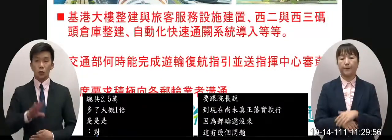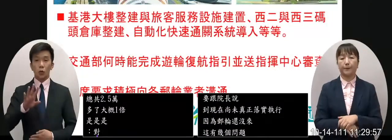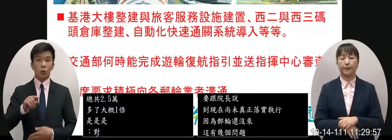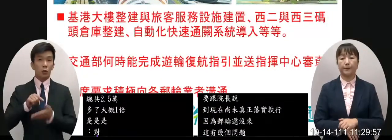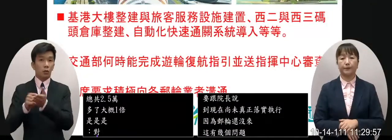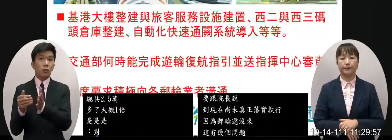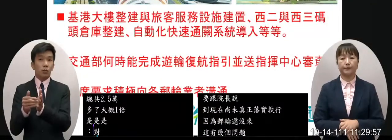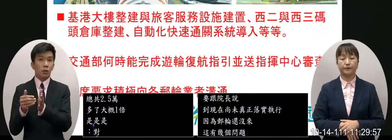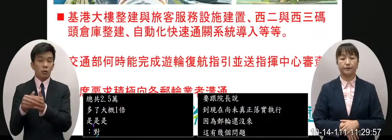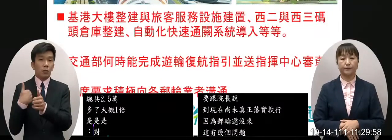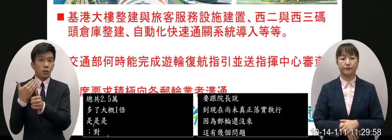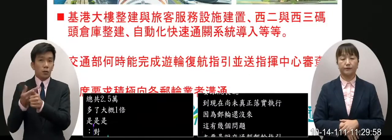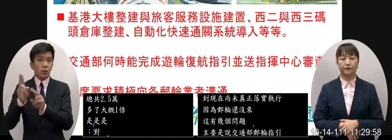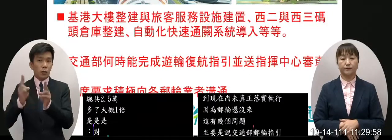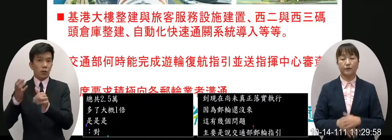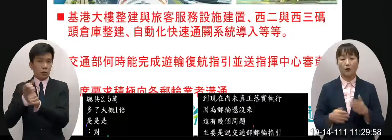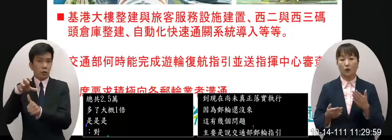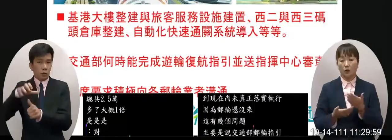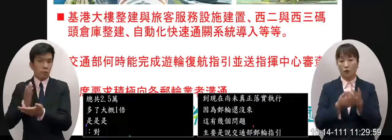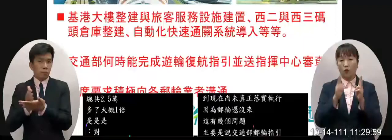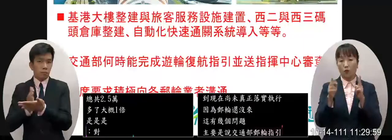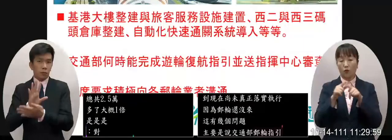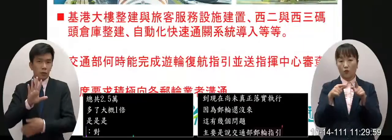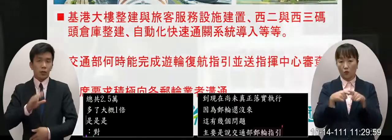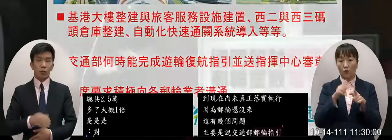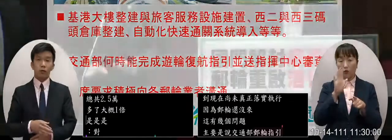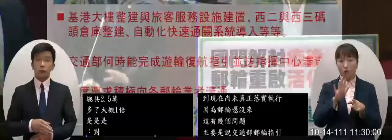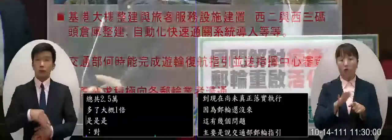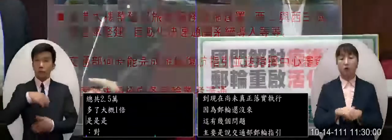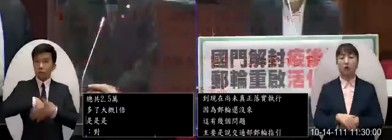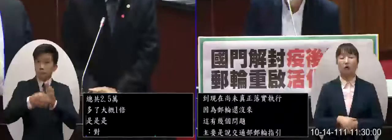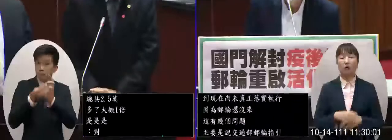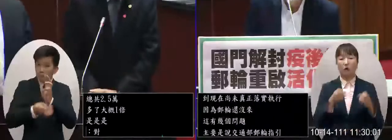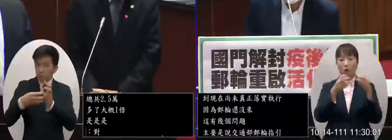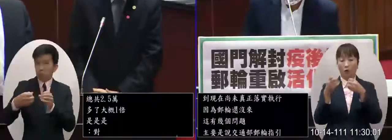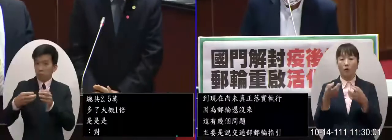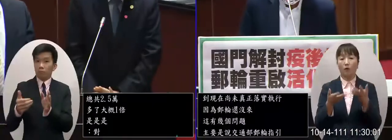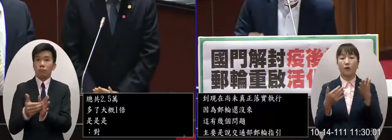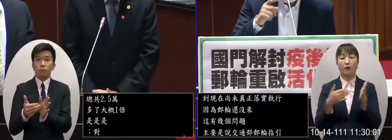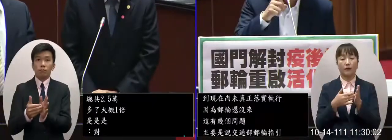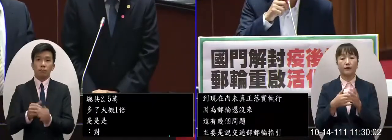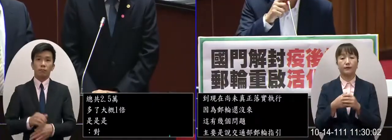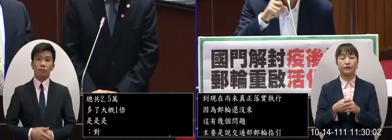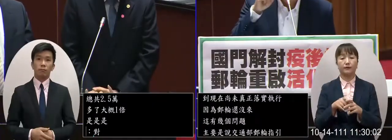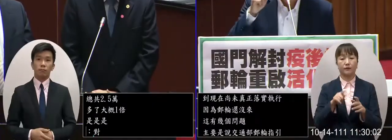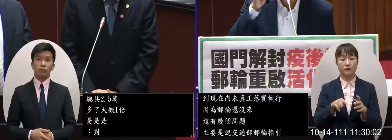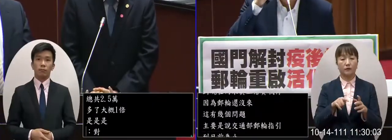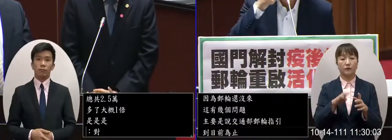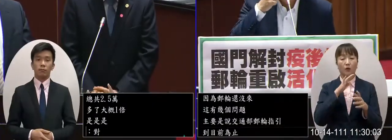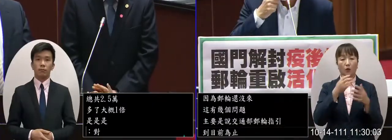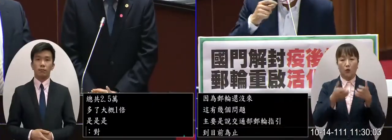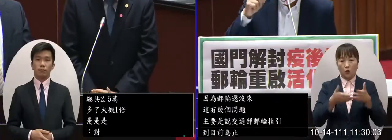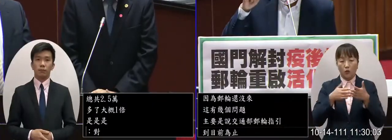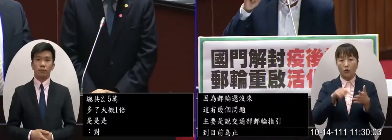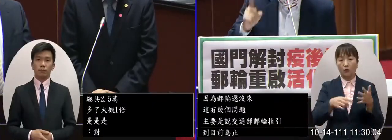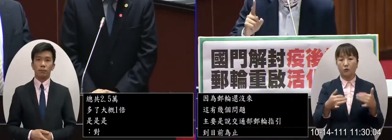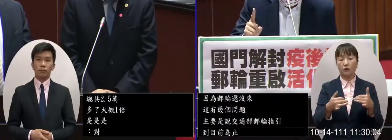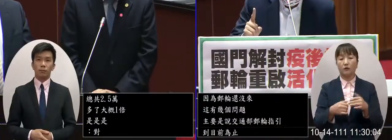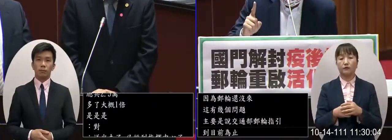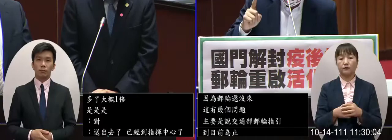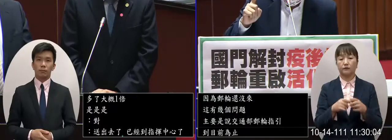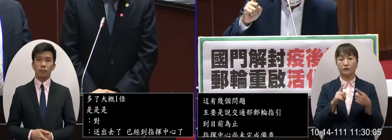去了已經到指揮中心了已經到指揮中心然後內容也跟指揮中心討論過討論差不多了嘛那這個東西其實是關鍵啦就是說